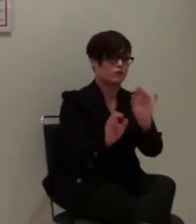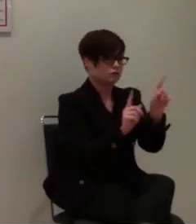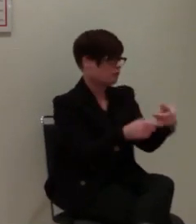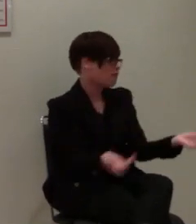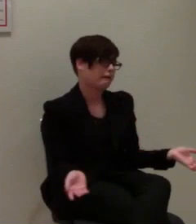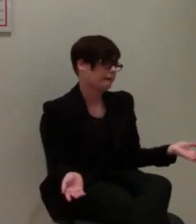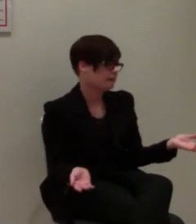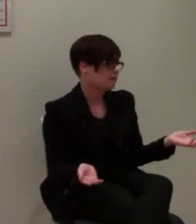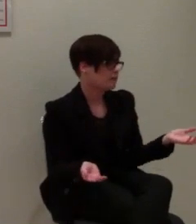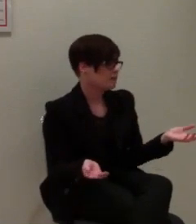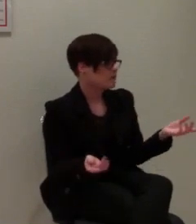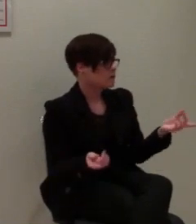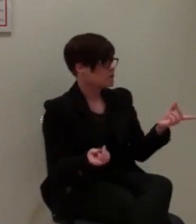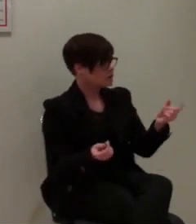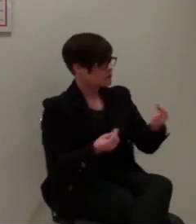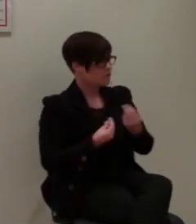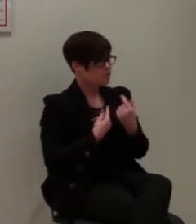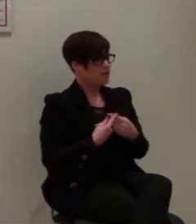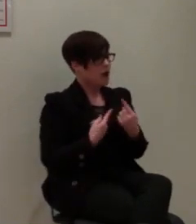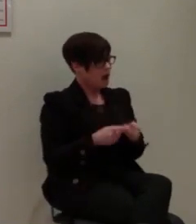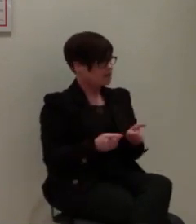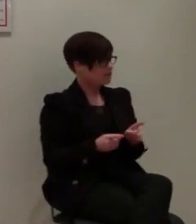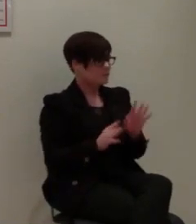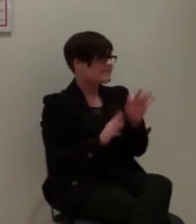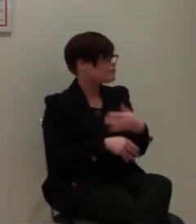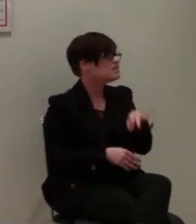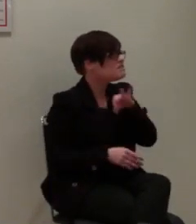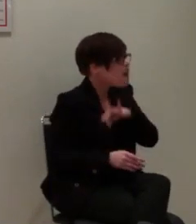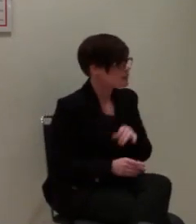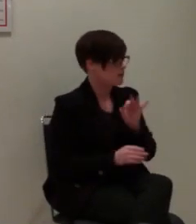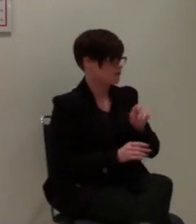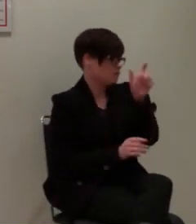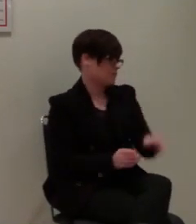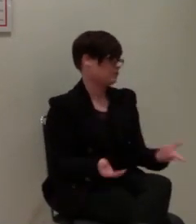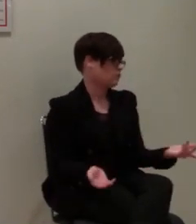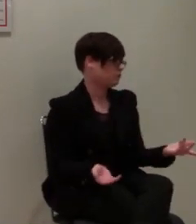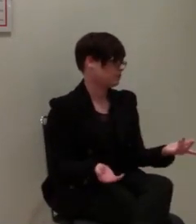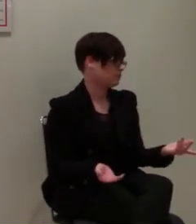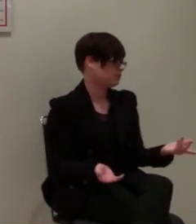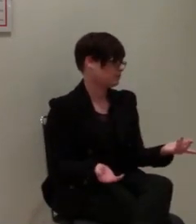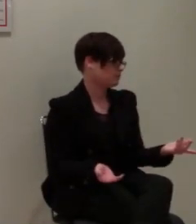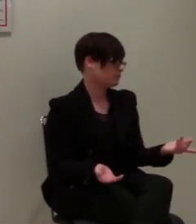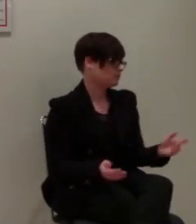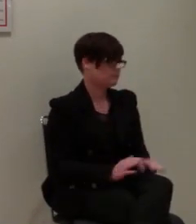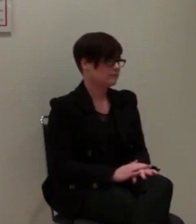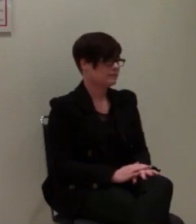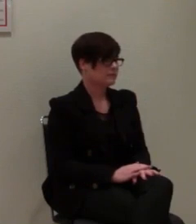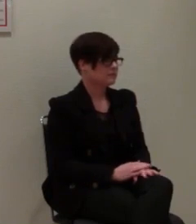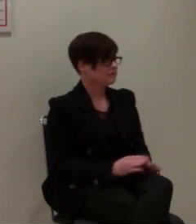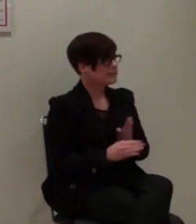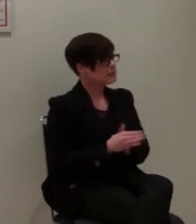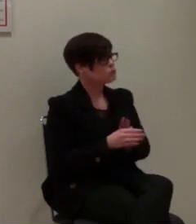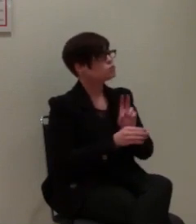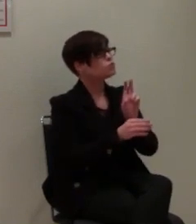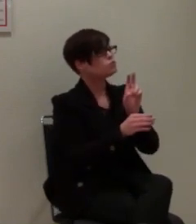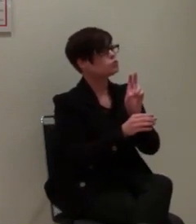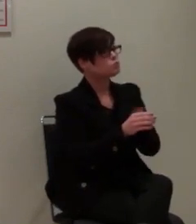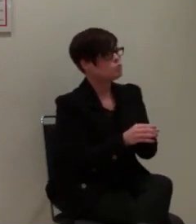sein darf sich nicht zum Nachteil auswirken. Zugangs und Wahlmöglichkeiten